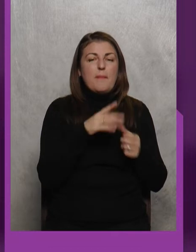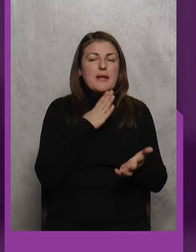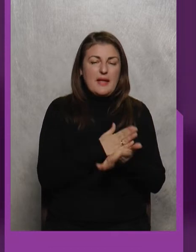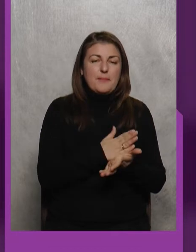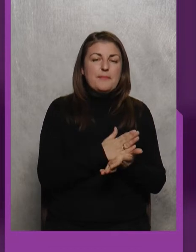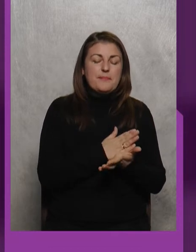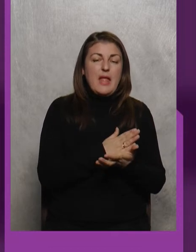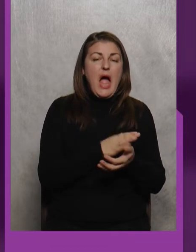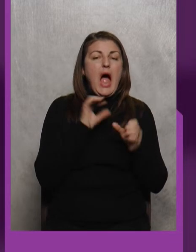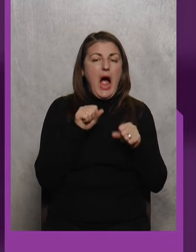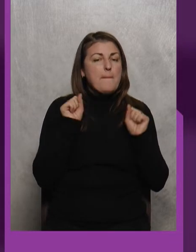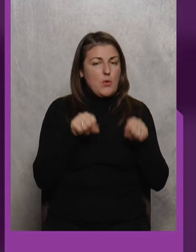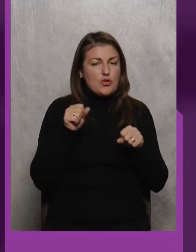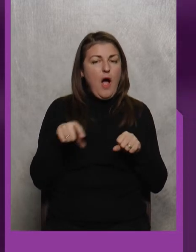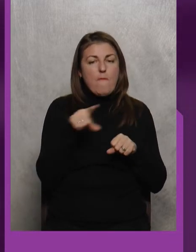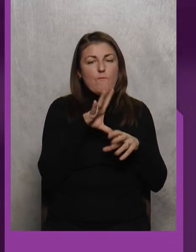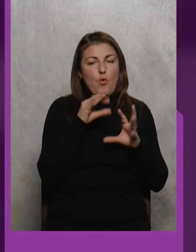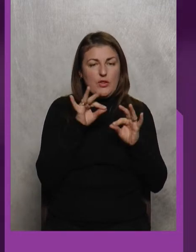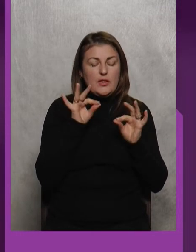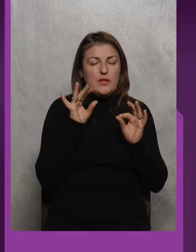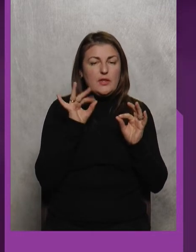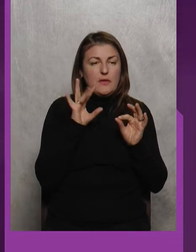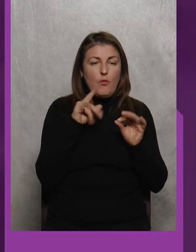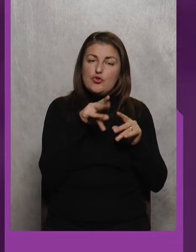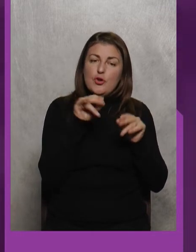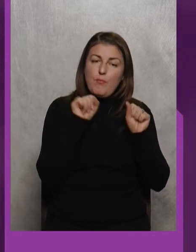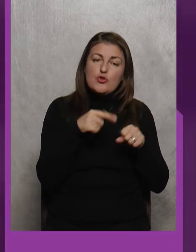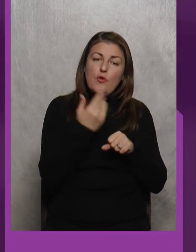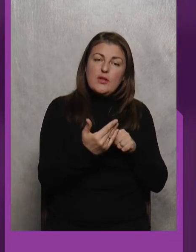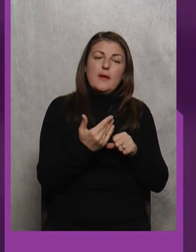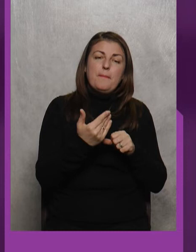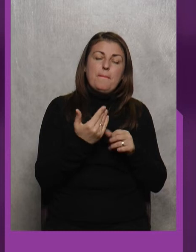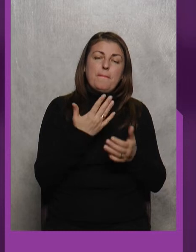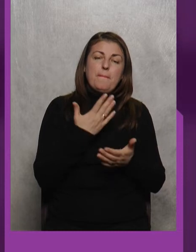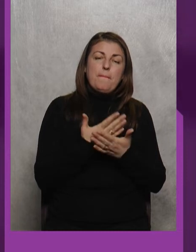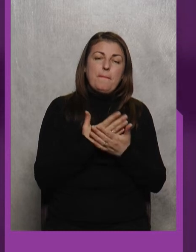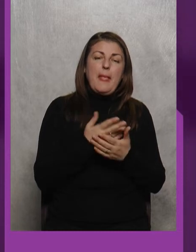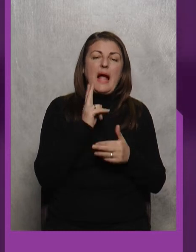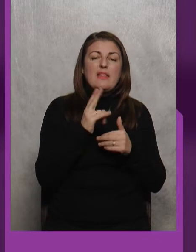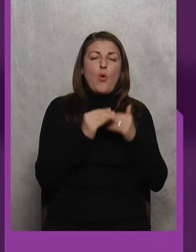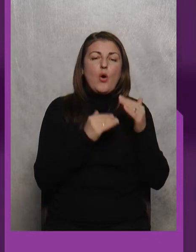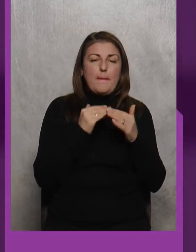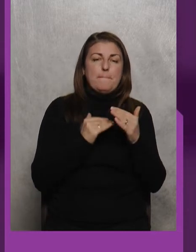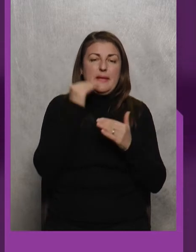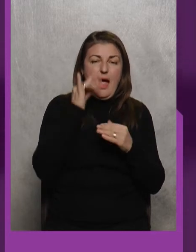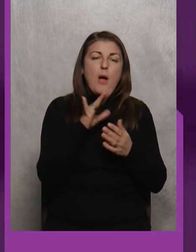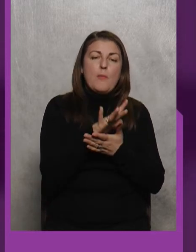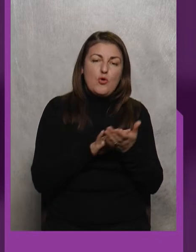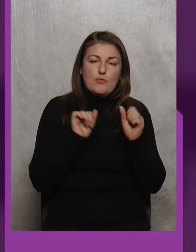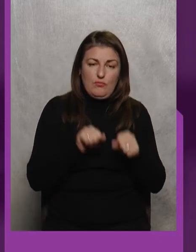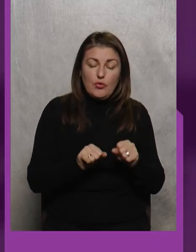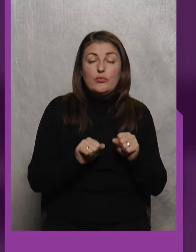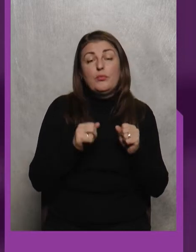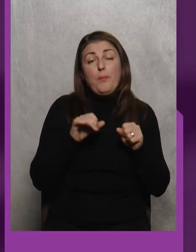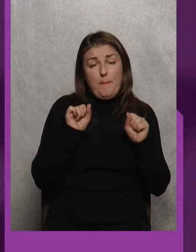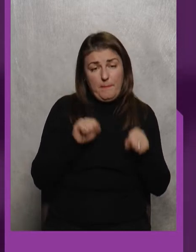А можливо вони можуть чи можуть вони піднятися у категорію? Можуть, можуть І продовжувати Ну